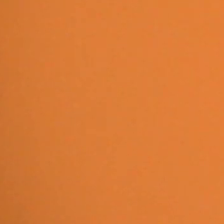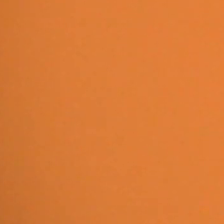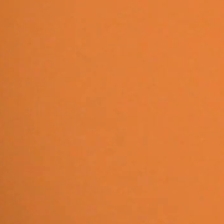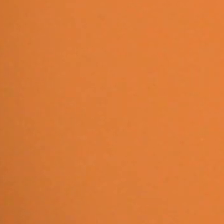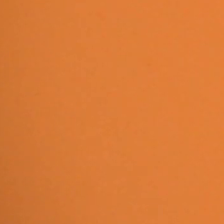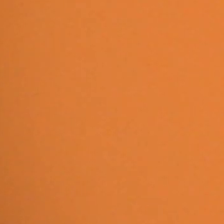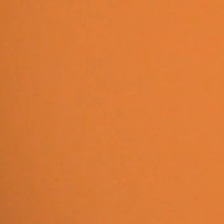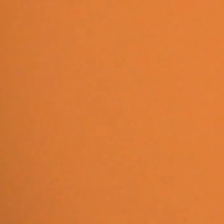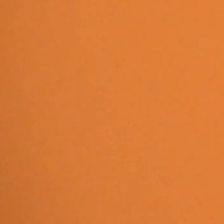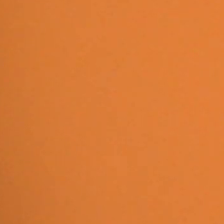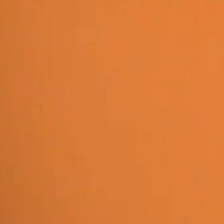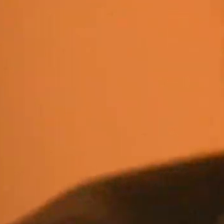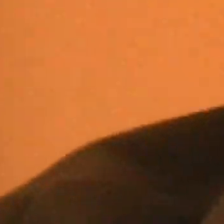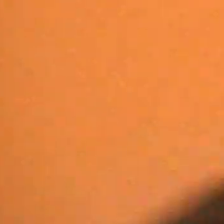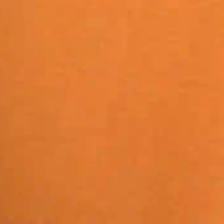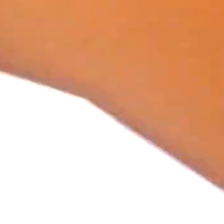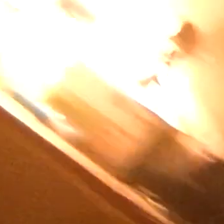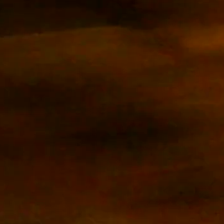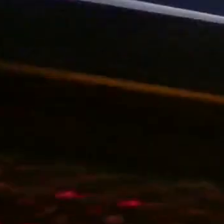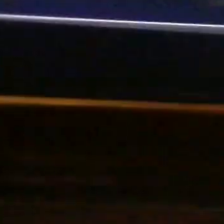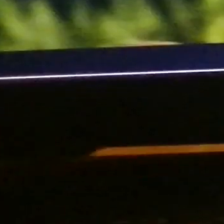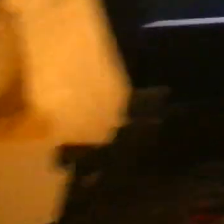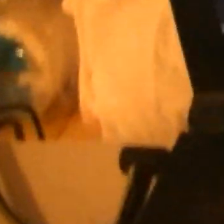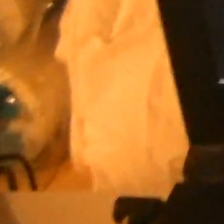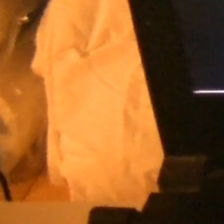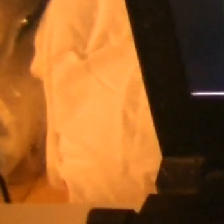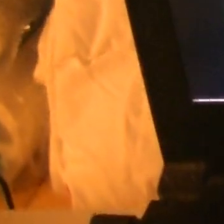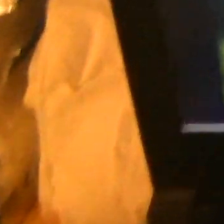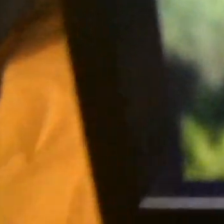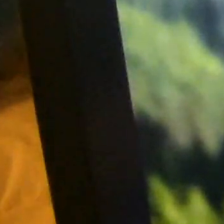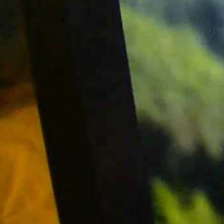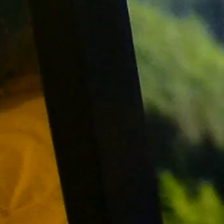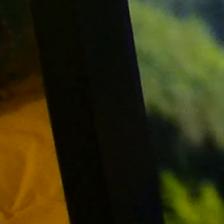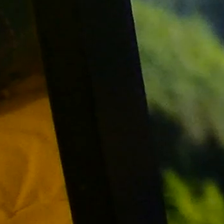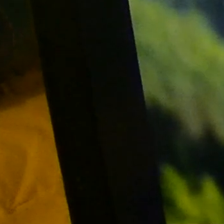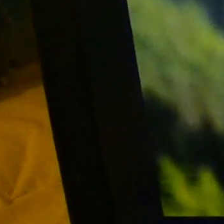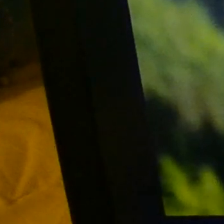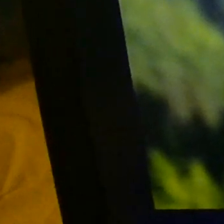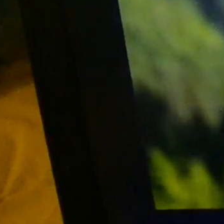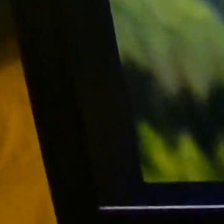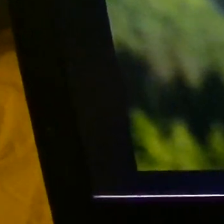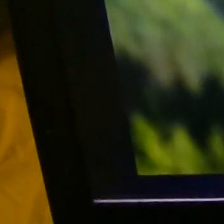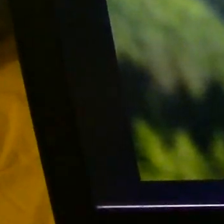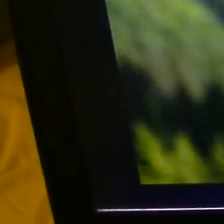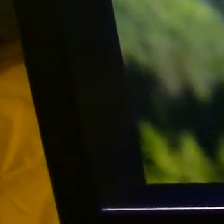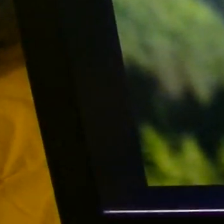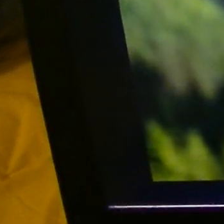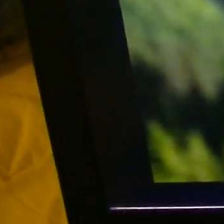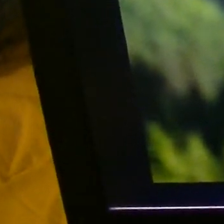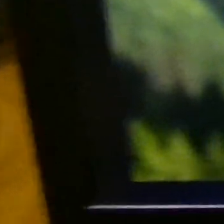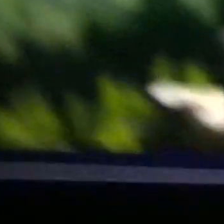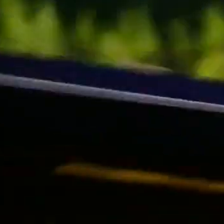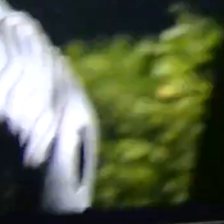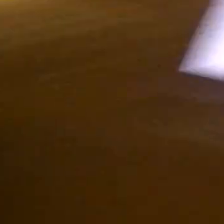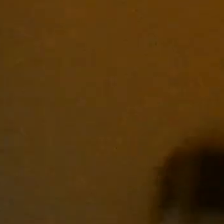døde. synes også det er rigtig mange mennesker. Nu vil jeg se Netflix. Jeg gider ikke at høre alle de der